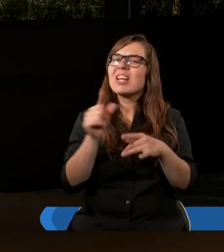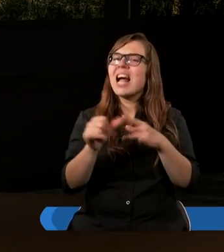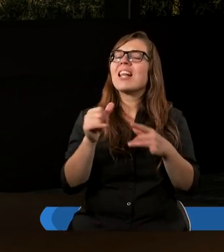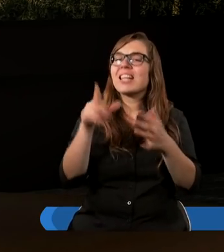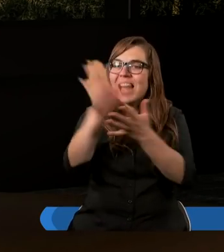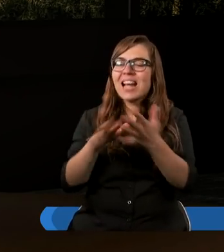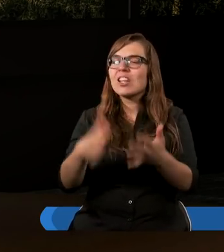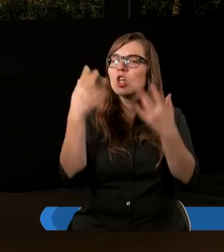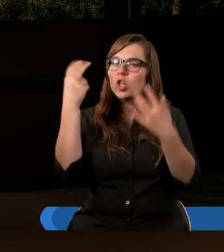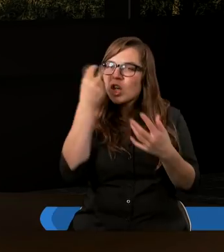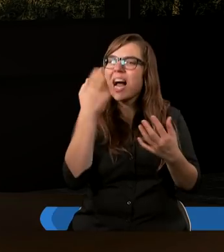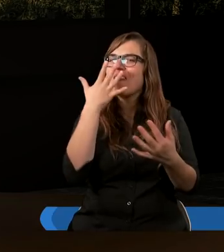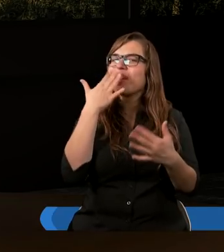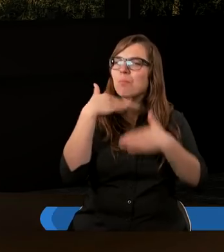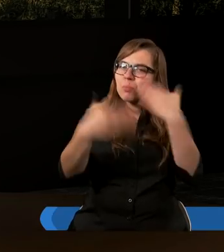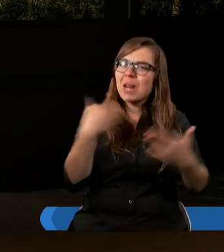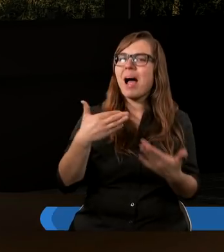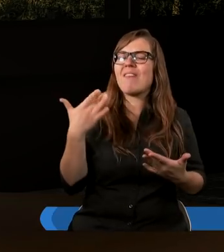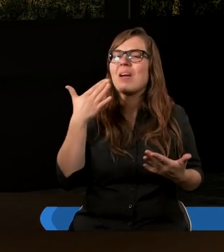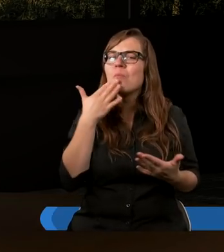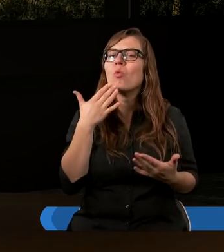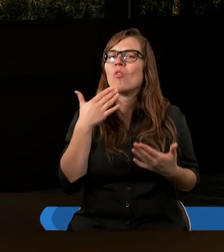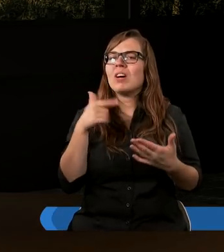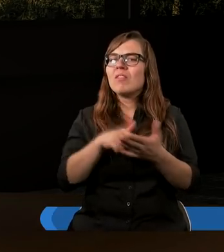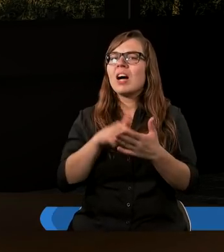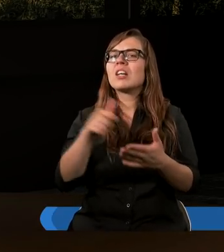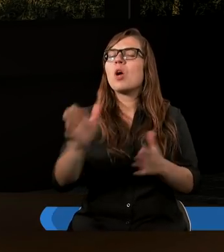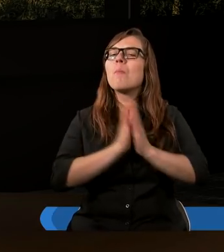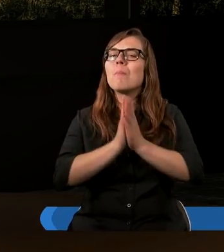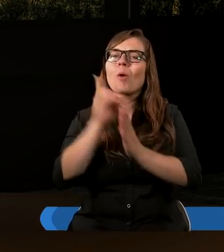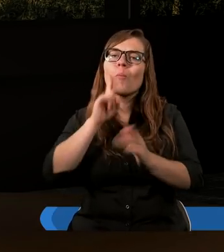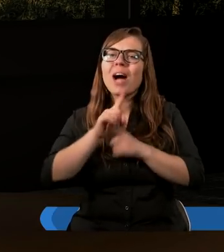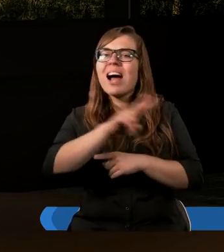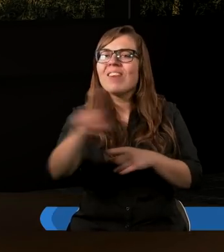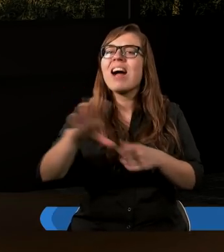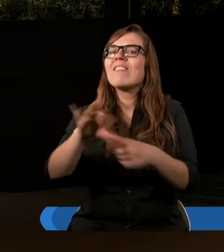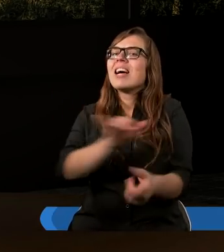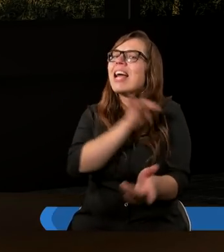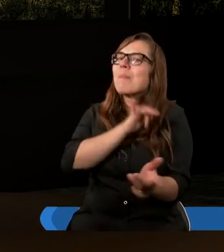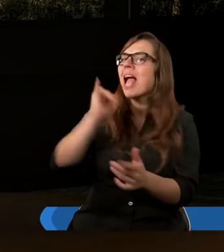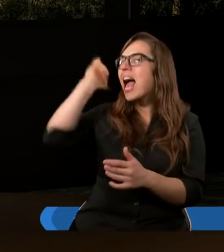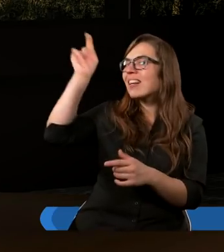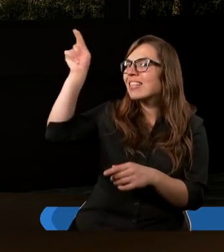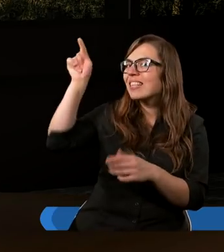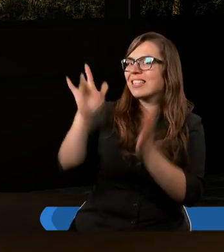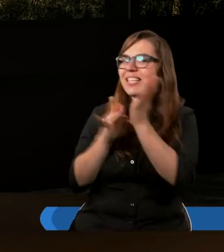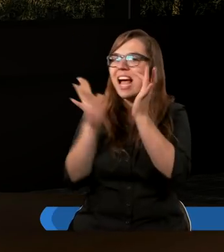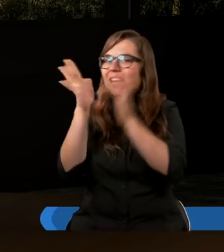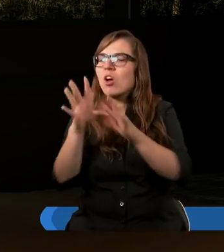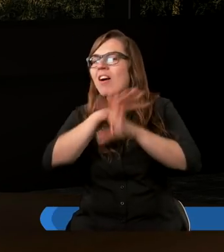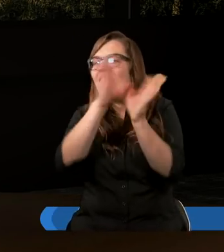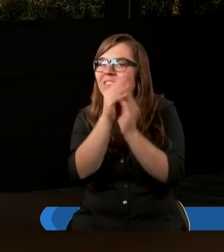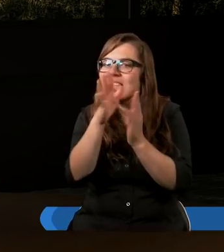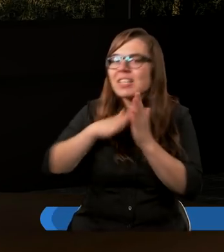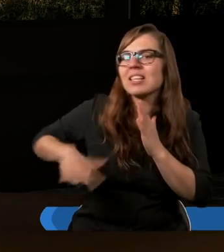właśnie pokazuje, że jak sam dziesiąty werset mówi, proszę was bracia, w imieniu Pana naszego Jezusa Chrystusa, abyście wszyscy